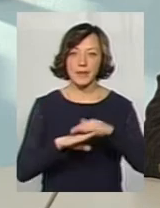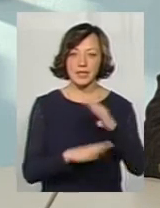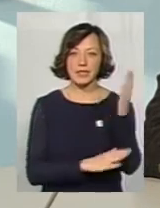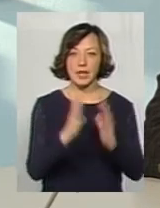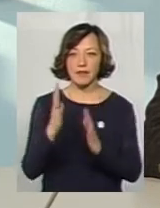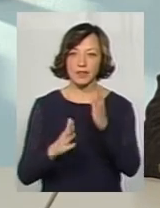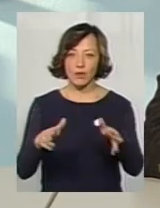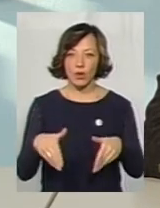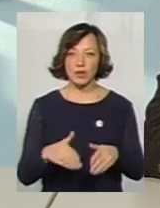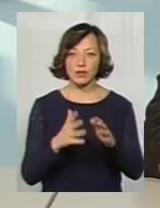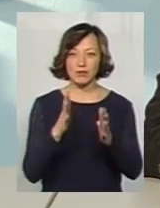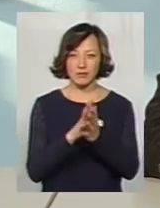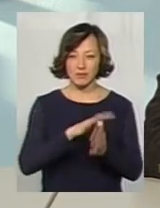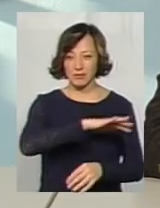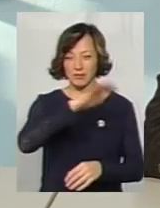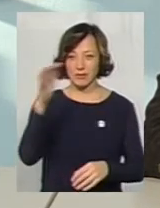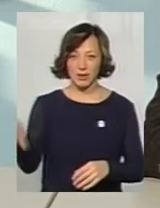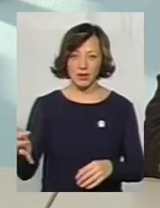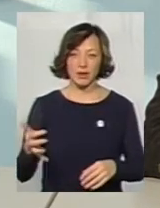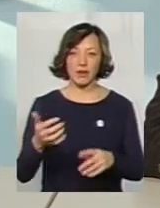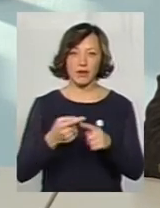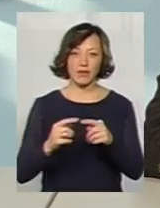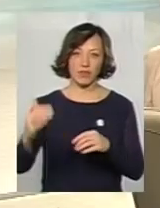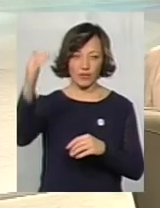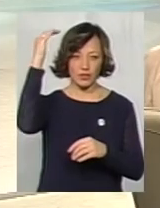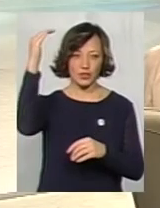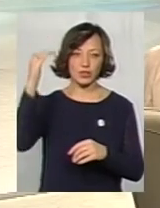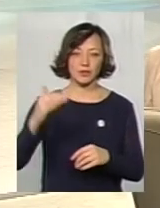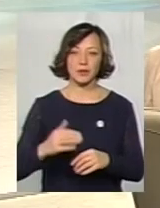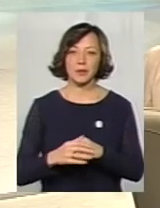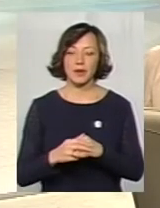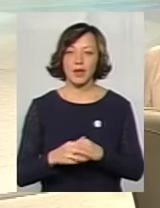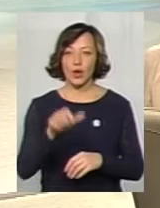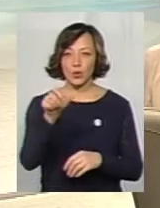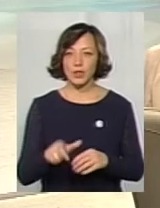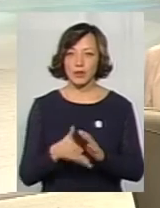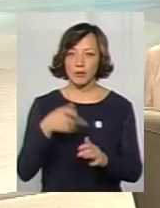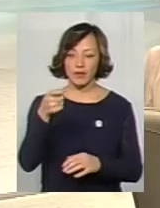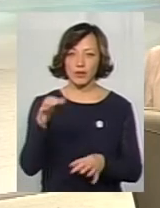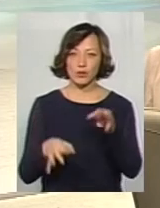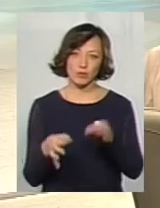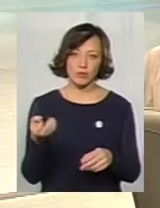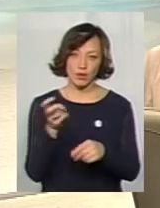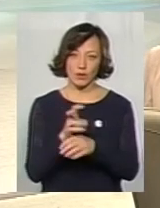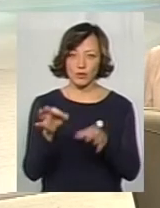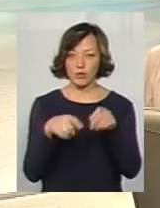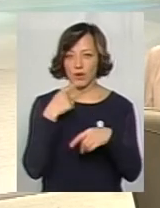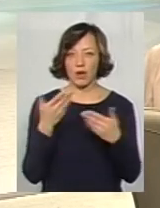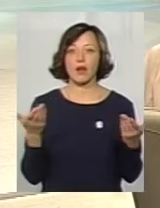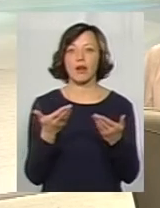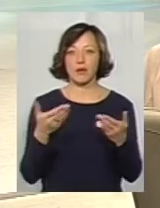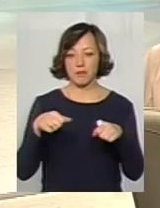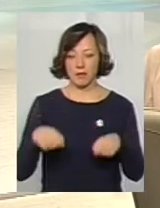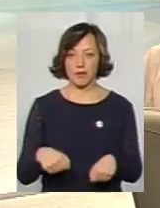огородництво, коли ці ділянки заростали хащами вищими, ніж ріст людини. Людина подавала до суду, приходила в суд і говорила, якими